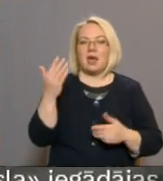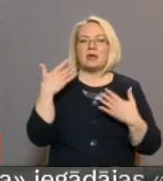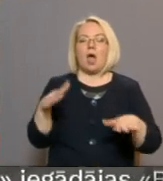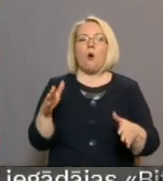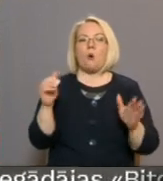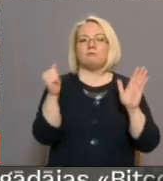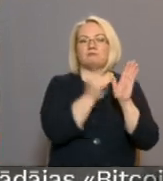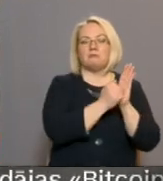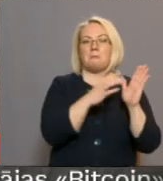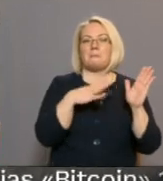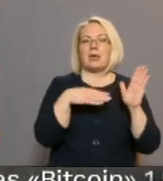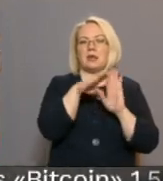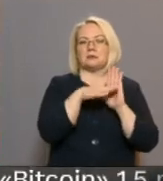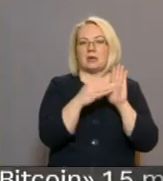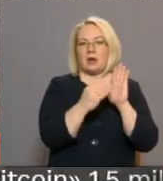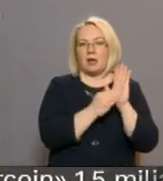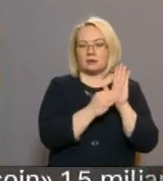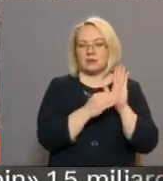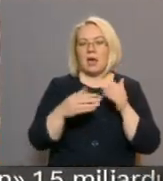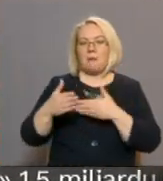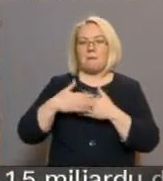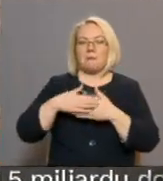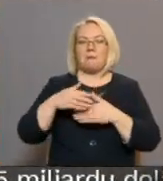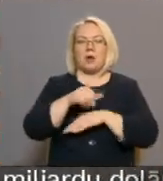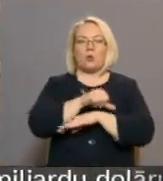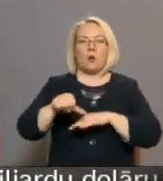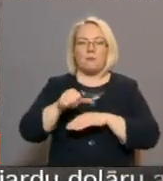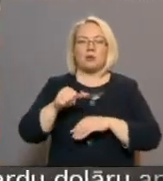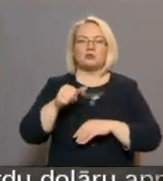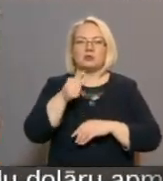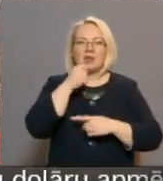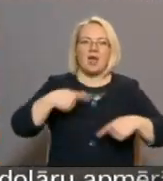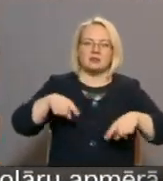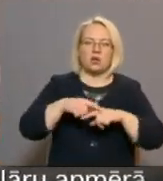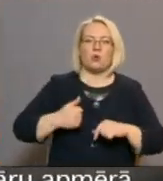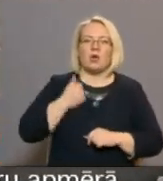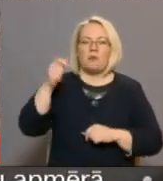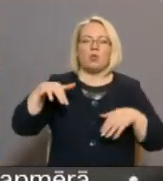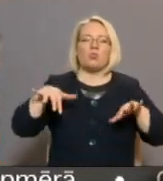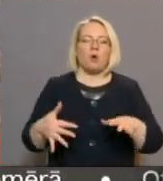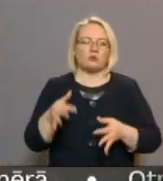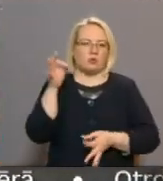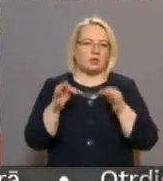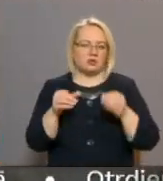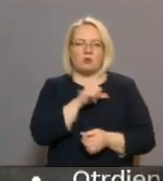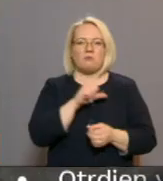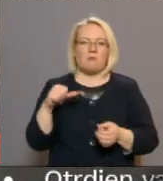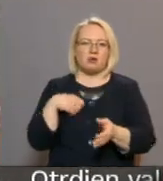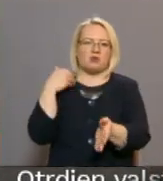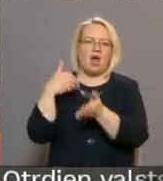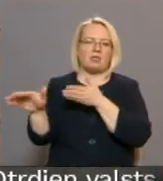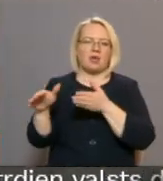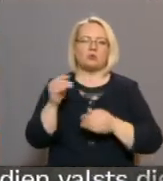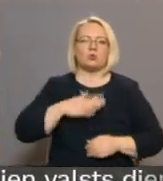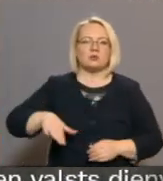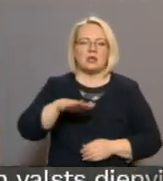publisko ezeru sarakstā. Pierobežas ezeru īpašnieki ir noguruši no tiesvedības un iespējams arī paši atteiktos no zemes par labu